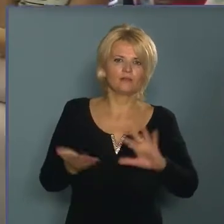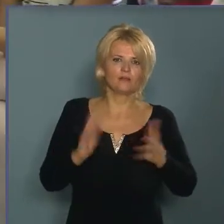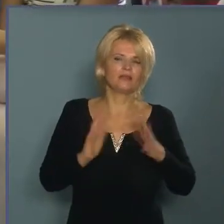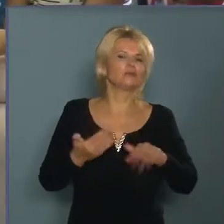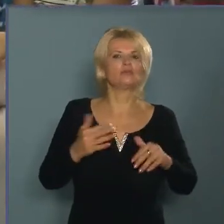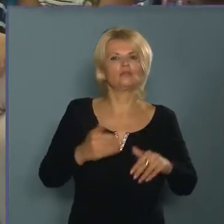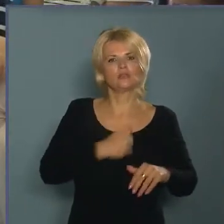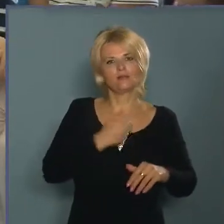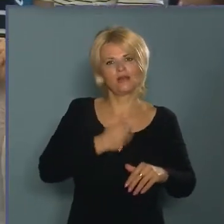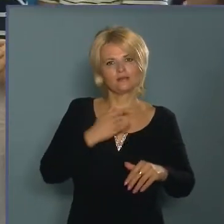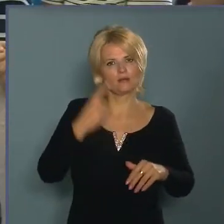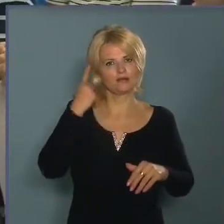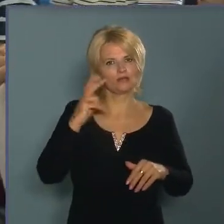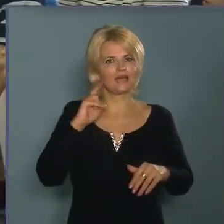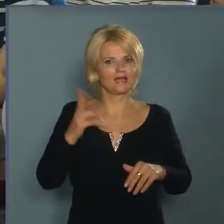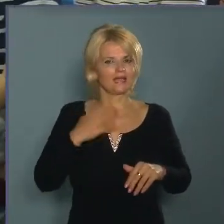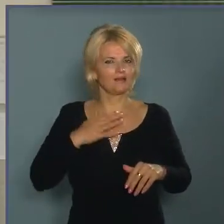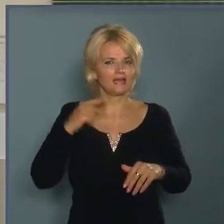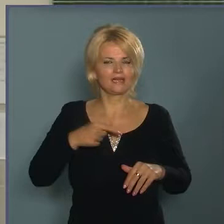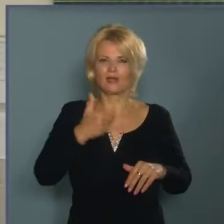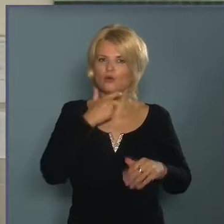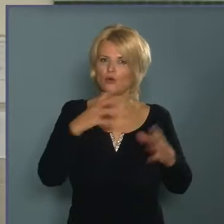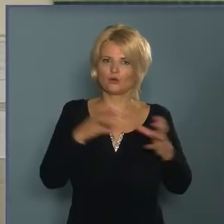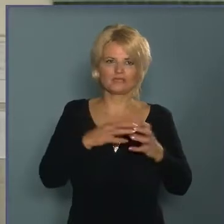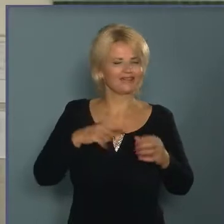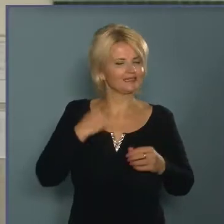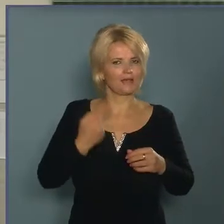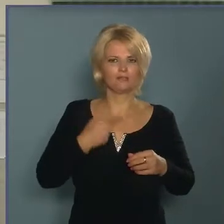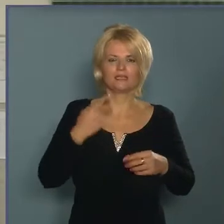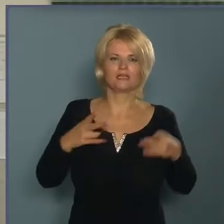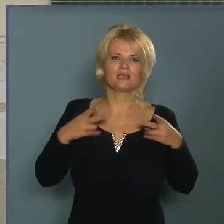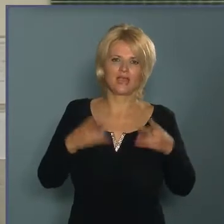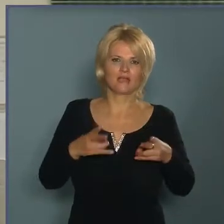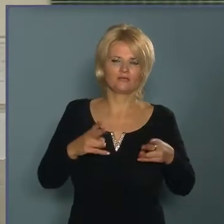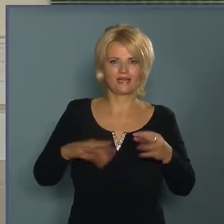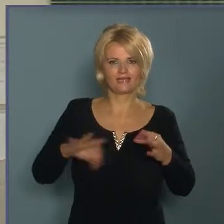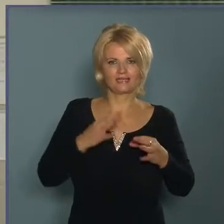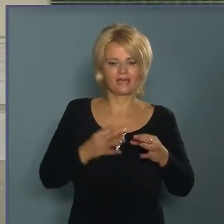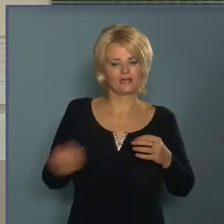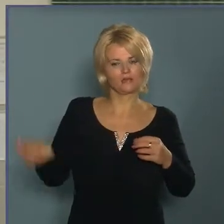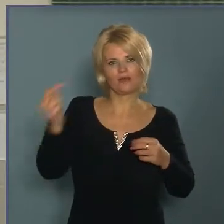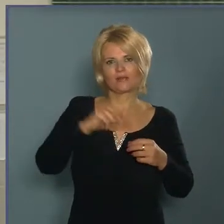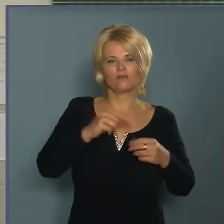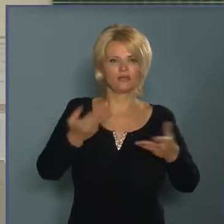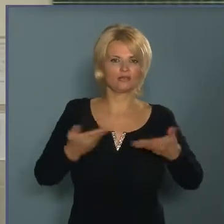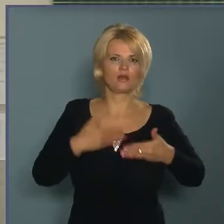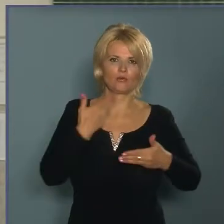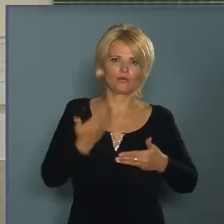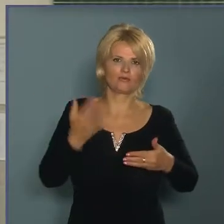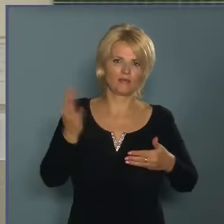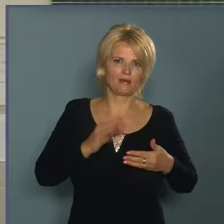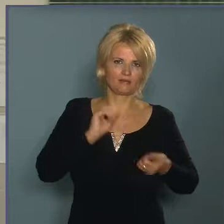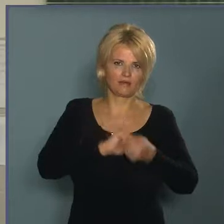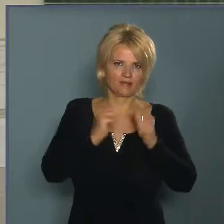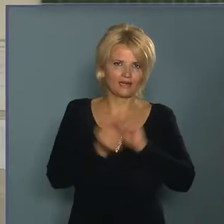gimnáziumokban tudják, hogy kik vagyunk, de ennek a korosztálynak nem mi vagyunk a kedvenc zenészei. Bejövünk oda és kapunk ötven percet arra, hogy ezt